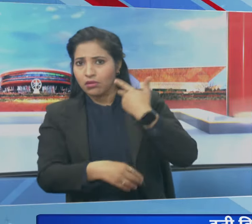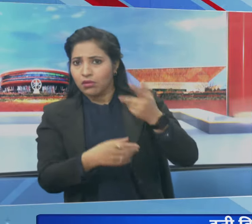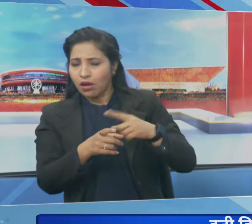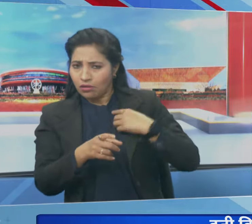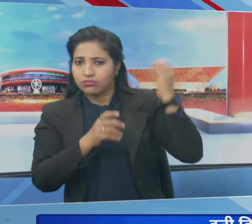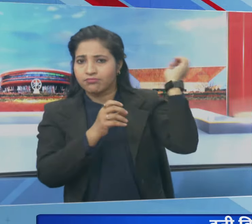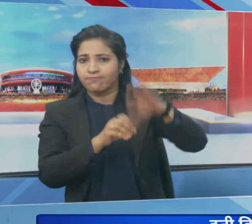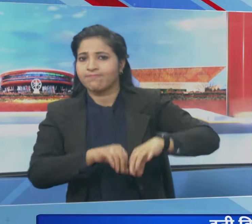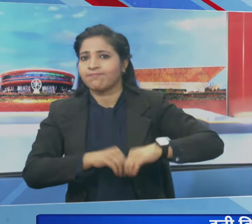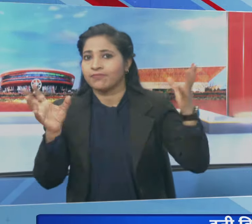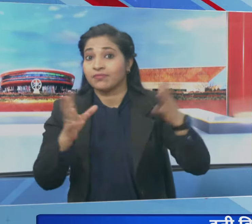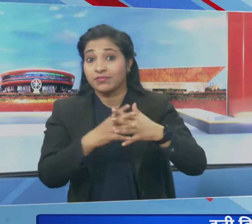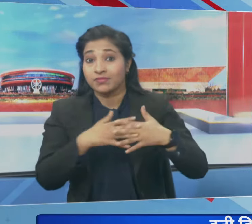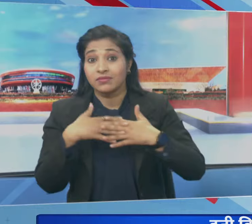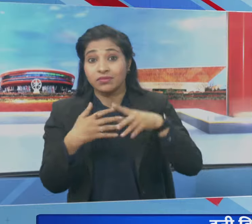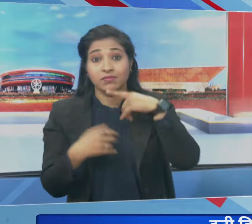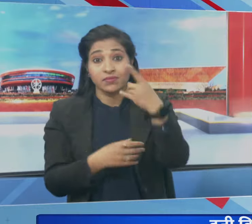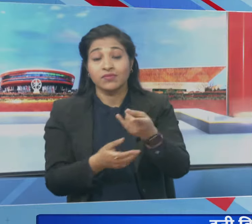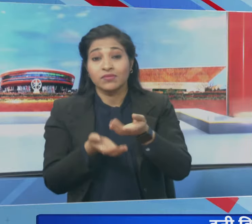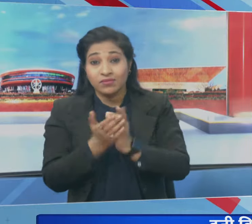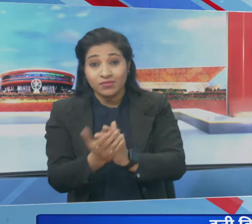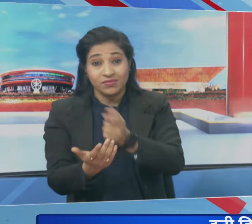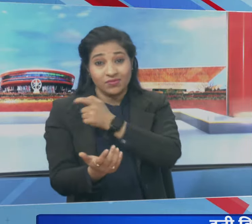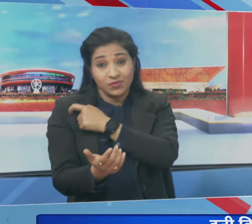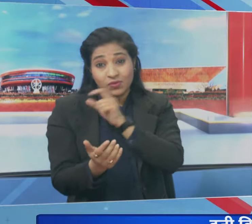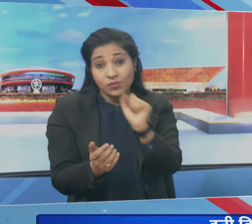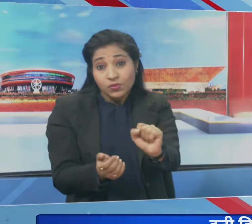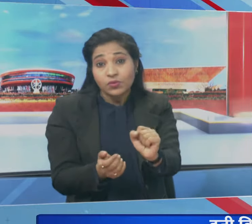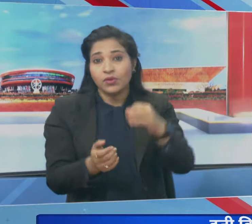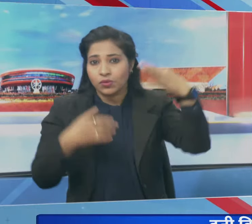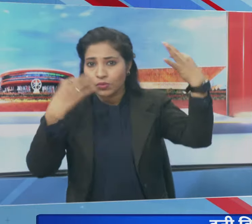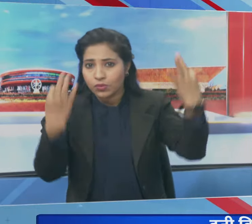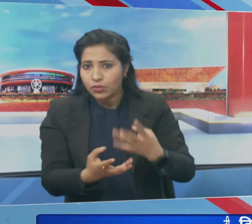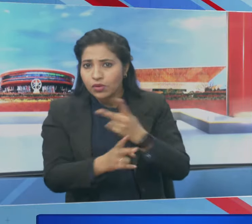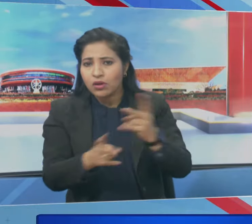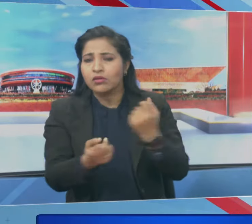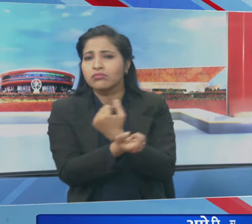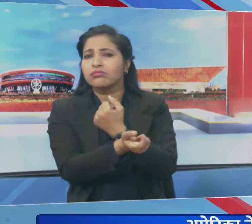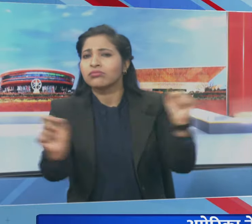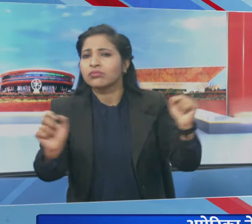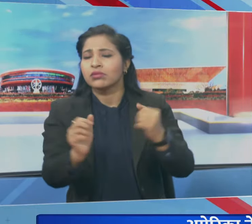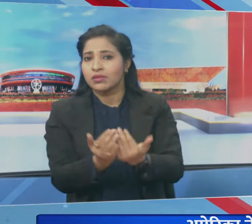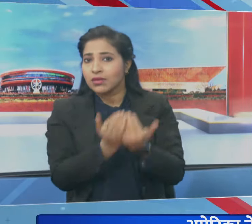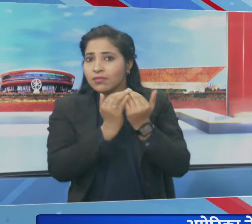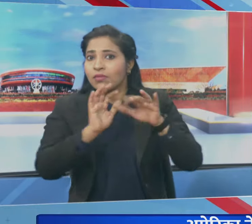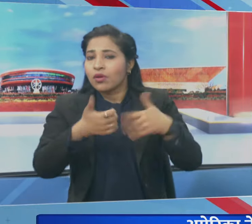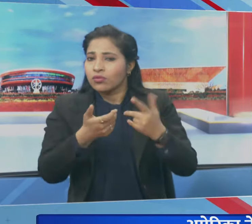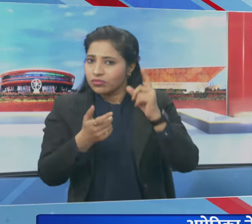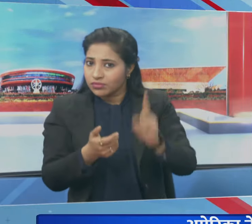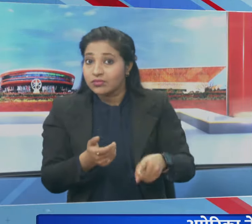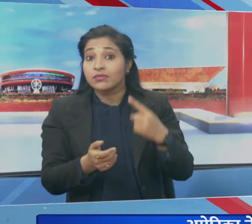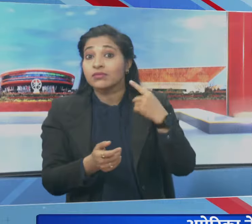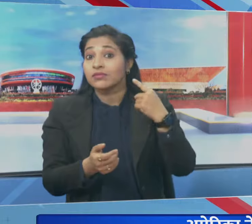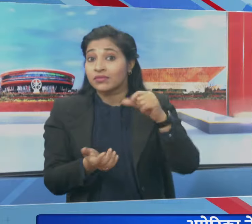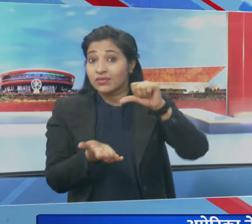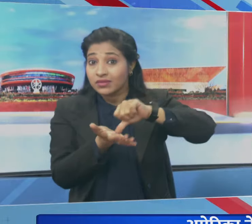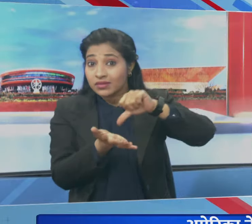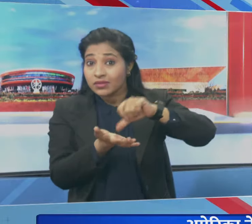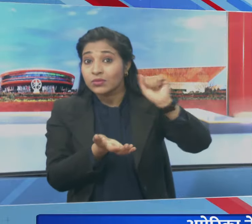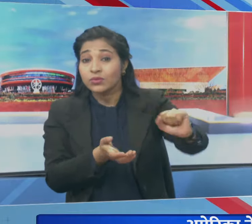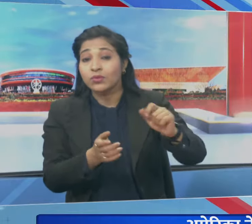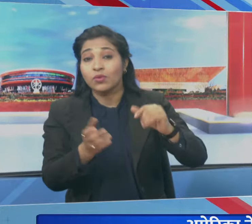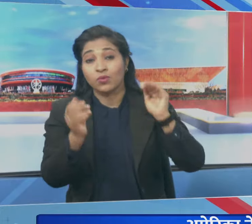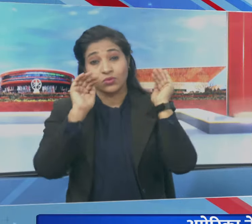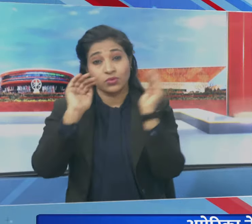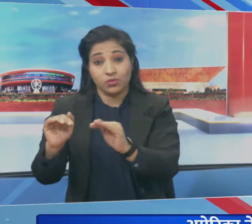अमेरिका ने कहा कि नौसेना की ये कारवाई नाविगेशन की सुवतंतरता की रक्षा करेगी वहीं इरान समर्थे तो हूती